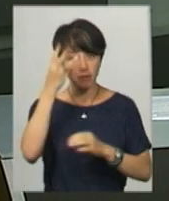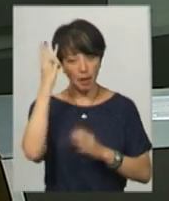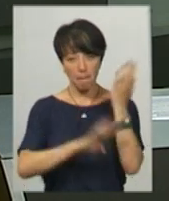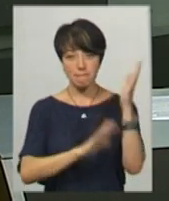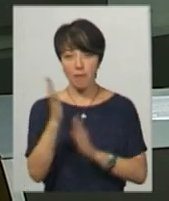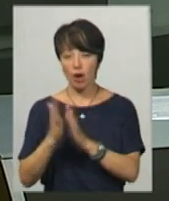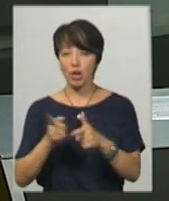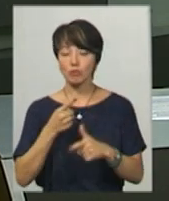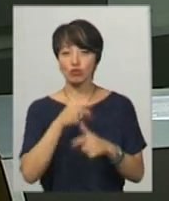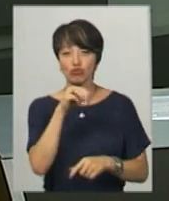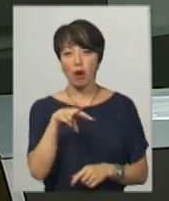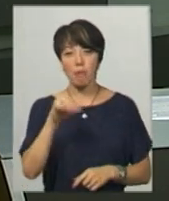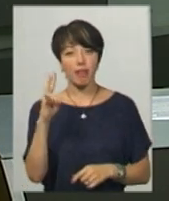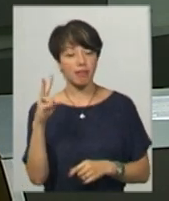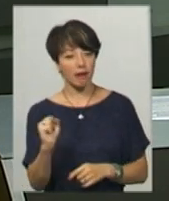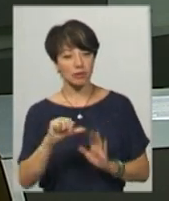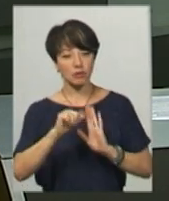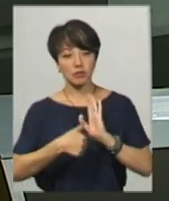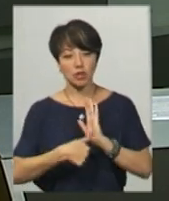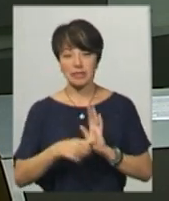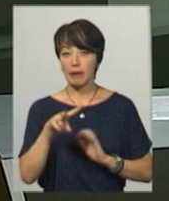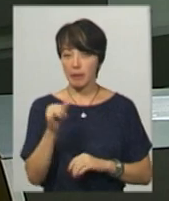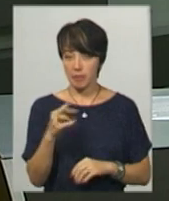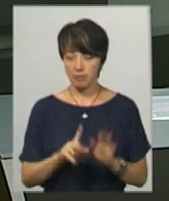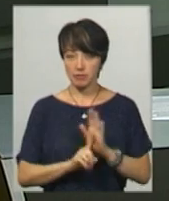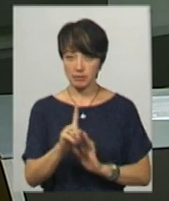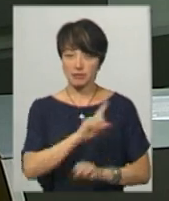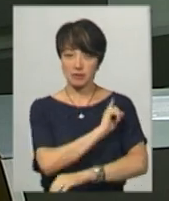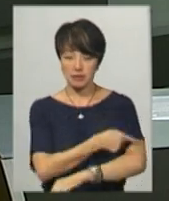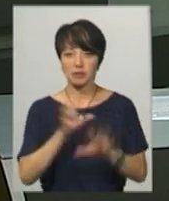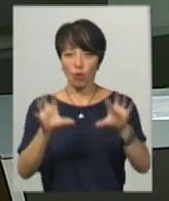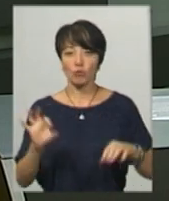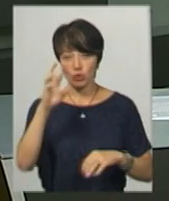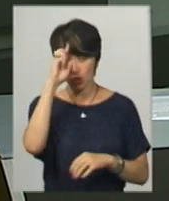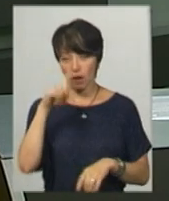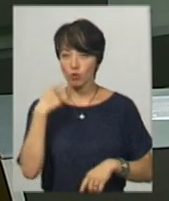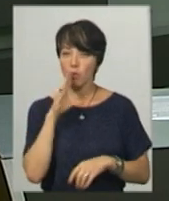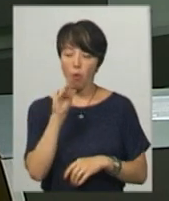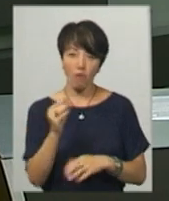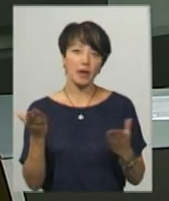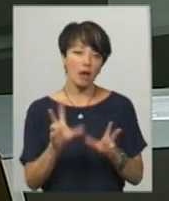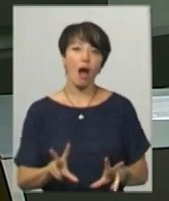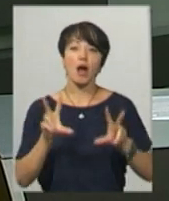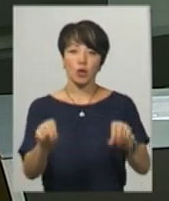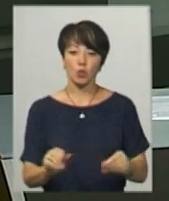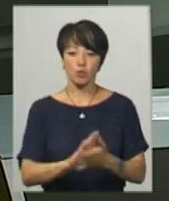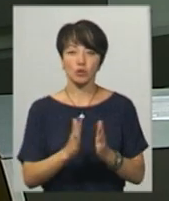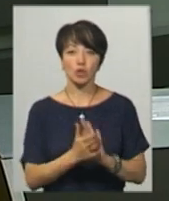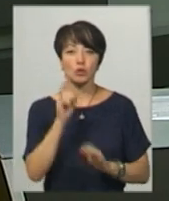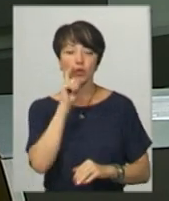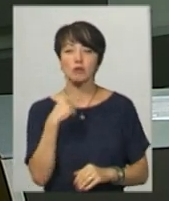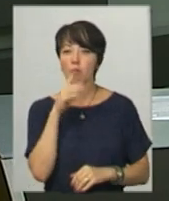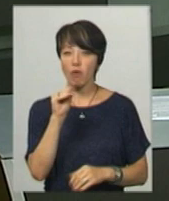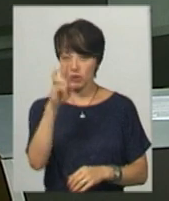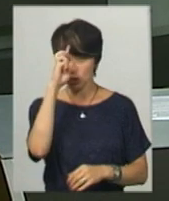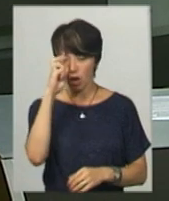Чекмена. Нагадаю, сьогодні, 16 липня, в Україні набрав чинності закон про державну мову, який гарантує позиції української